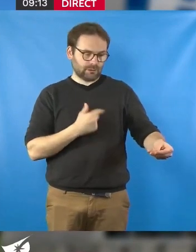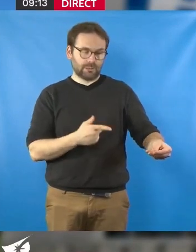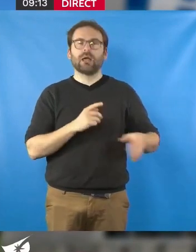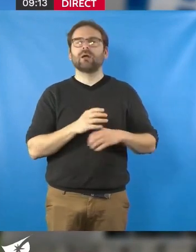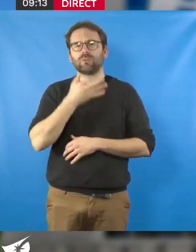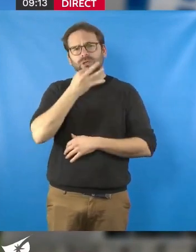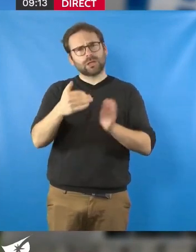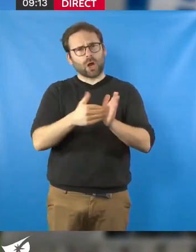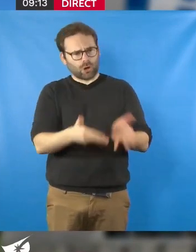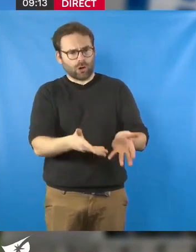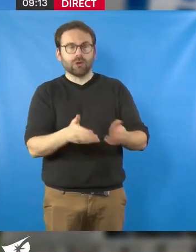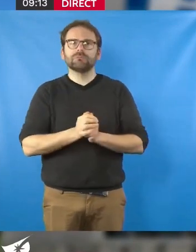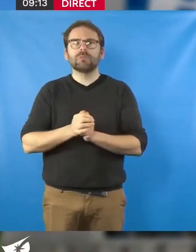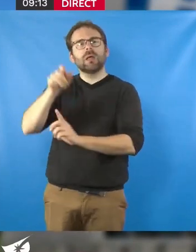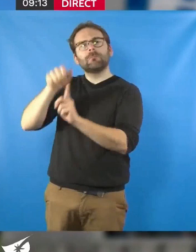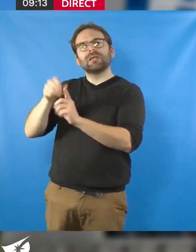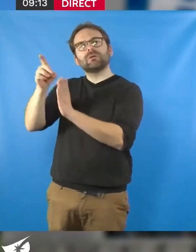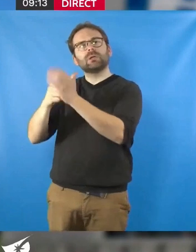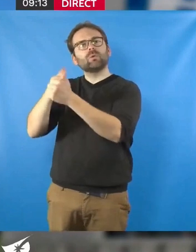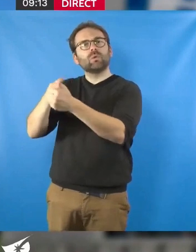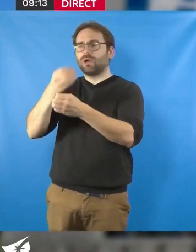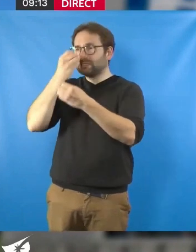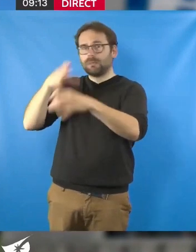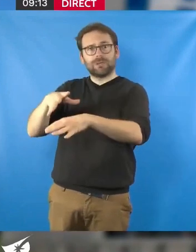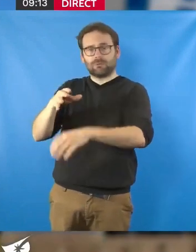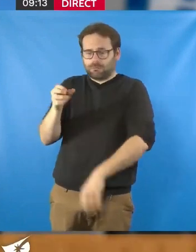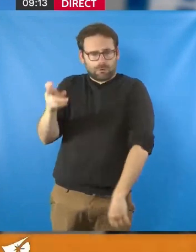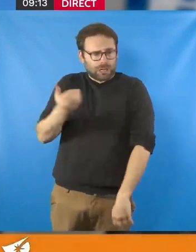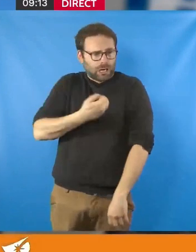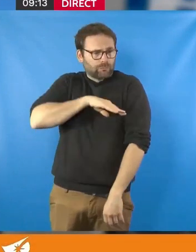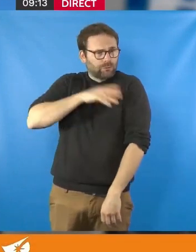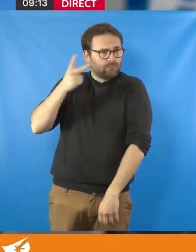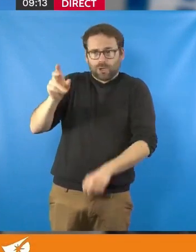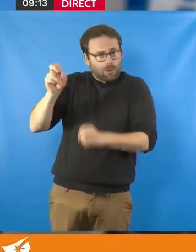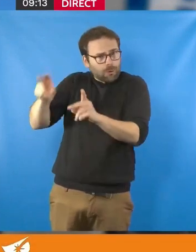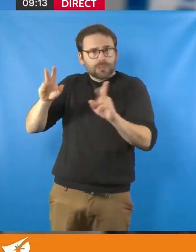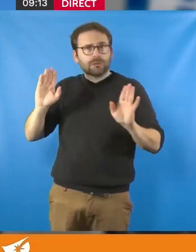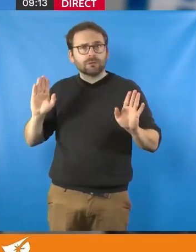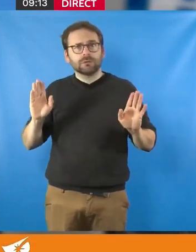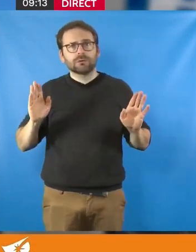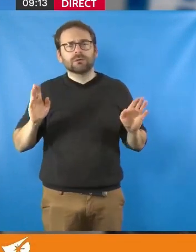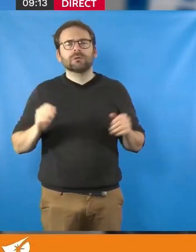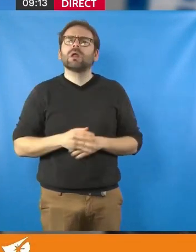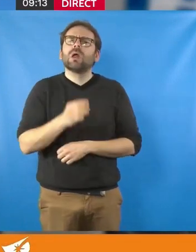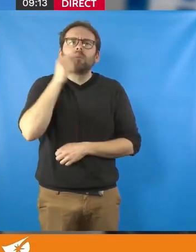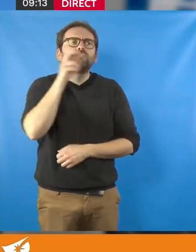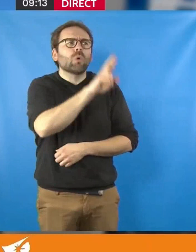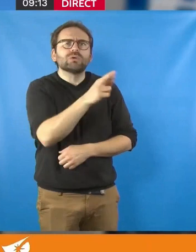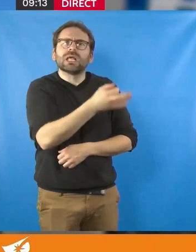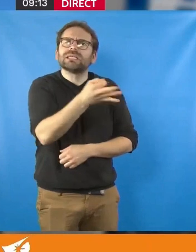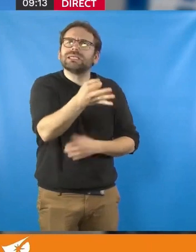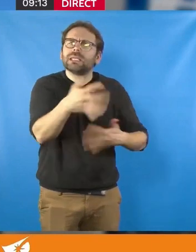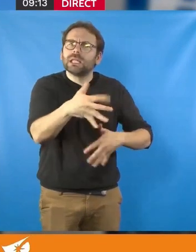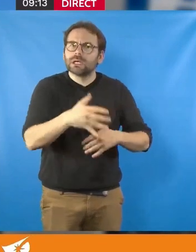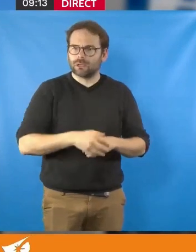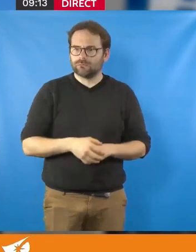redire. La démission du déontologue lui appartient. Effectivement, cela a été rappelé par M. Roussel. Ces expressions